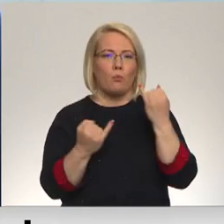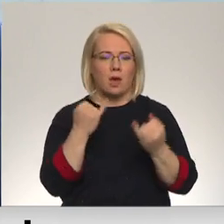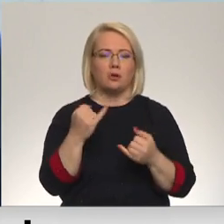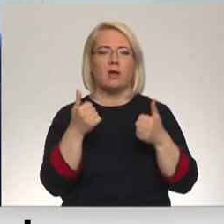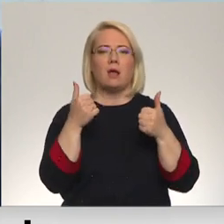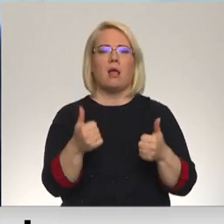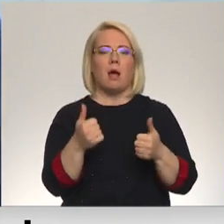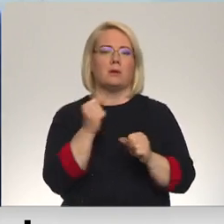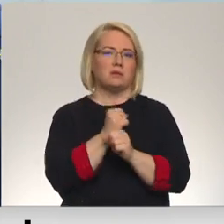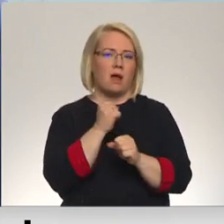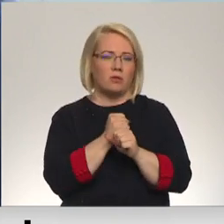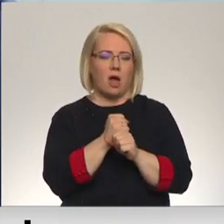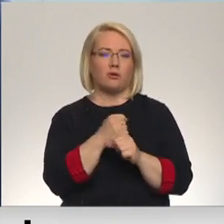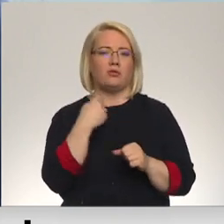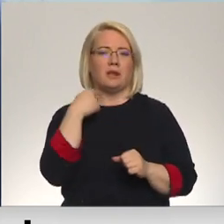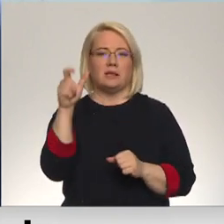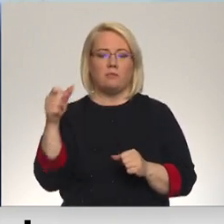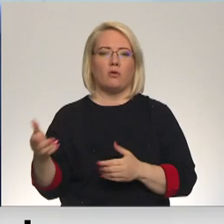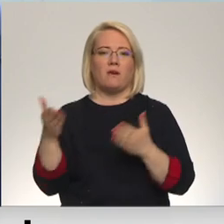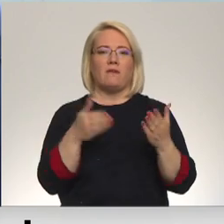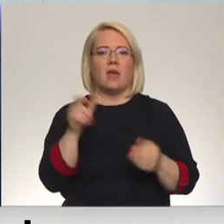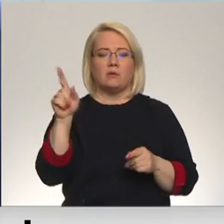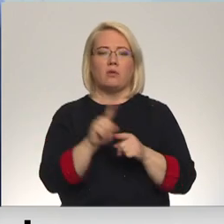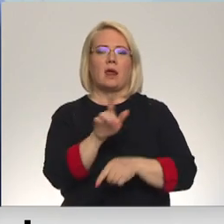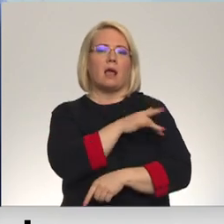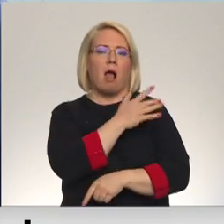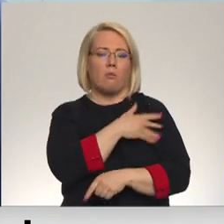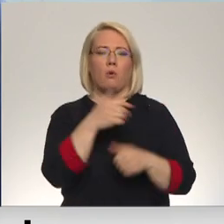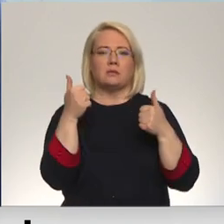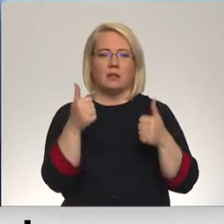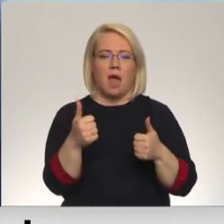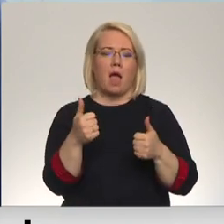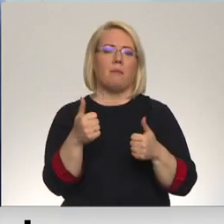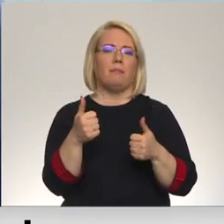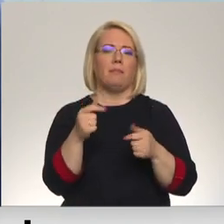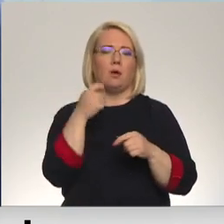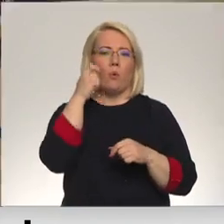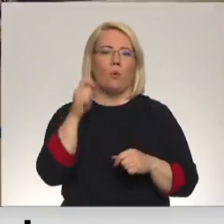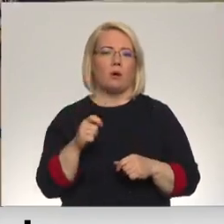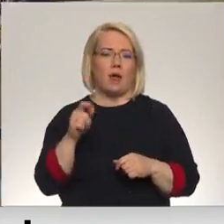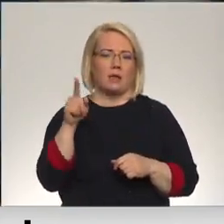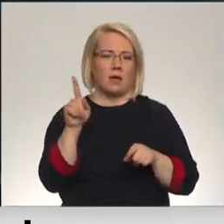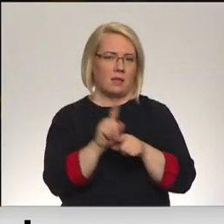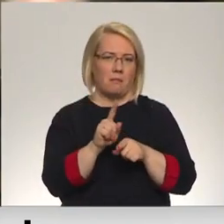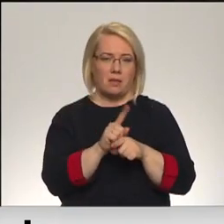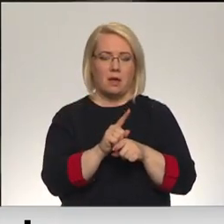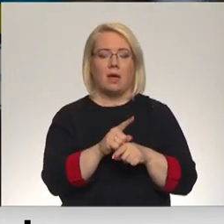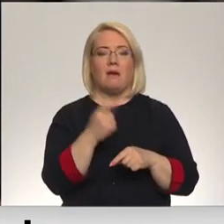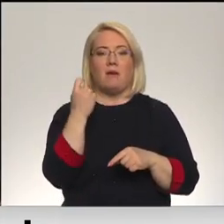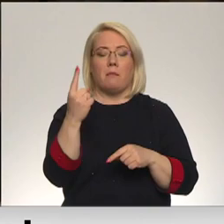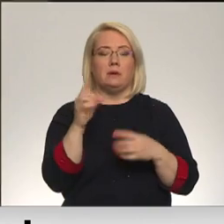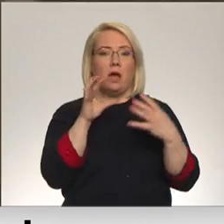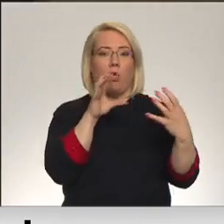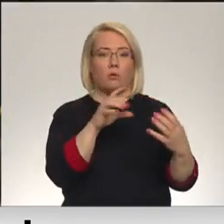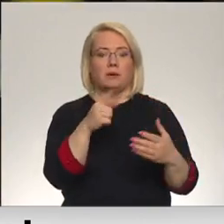rītziniekiem, Rīgas viesiem, un viņi ļoti labi kalpos arī vēl kieviešiem un Ukrainai. 11 autobusa veido